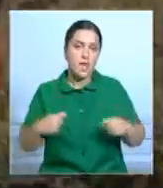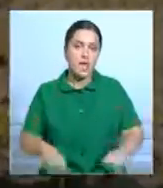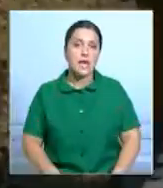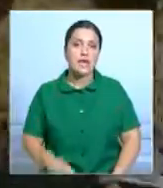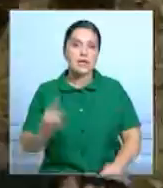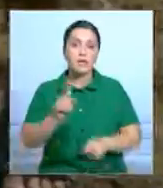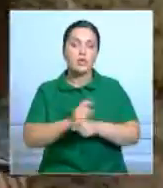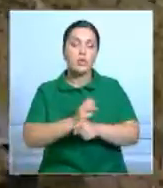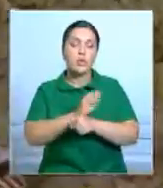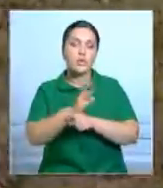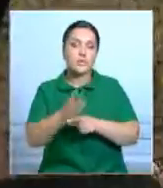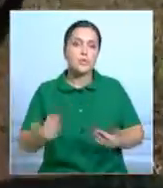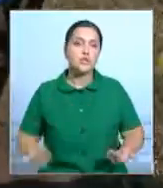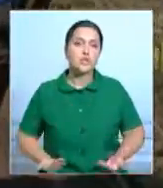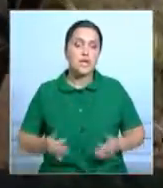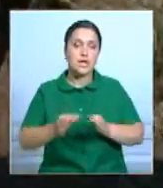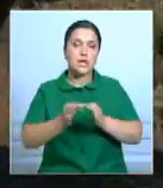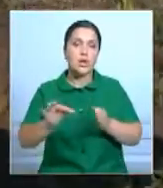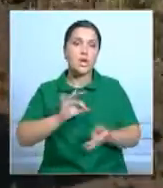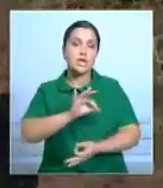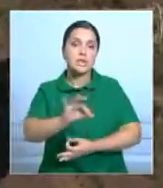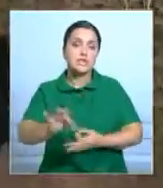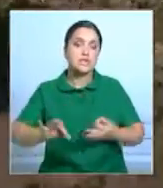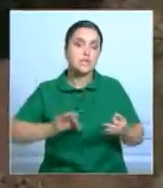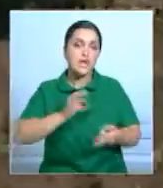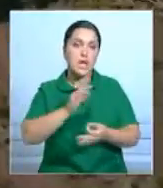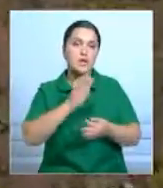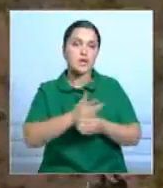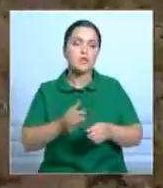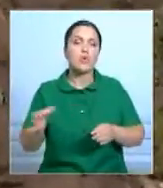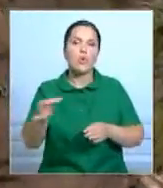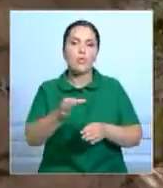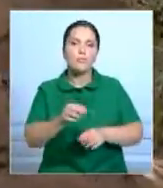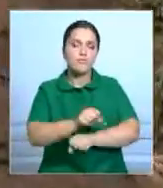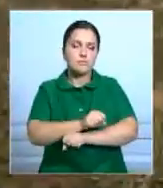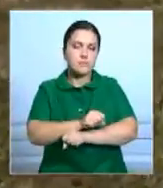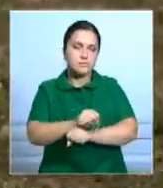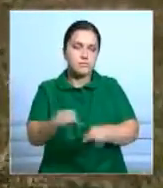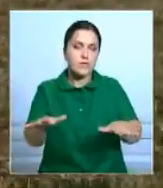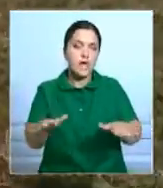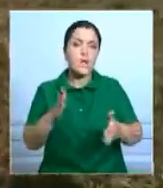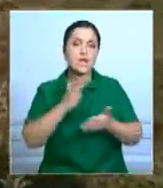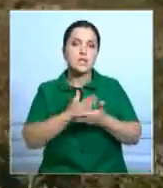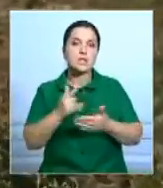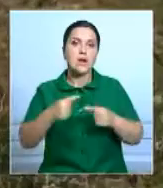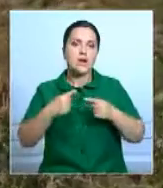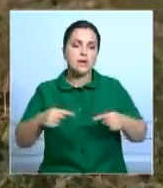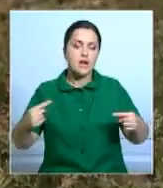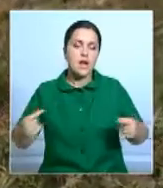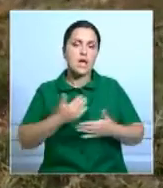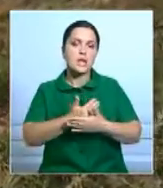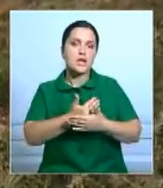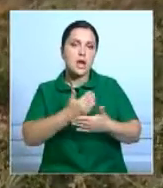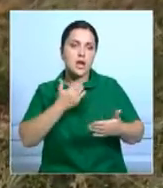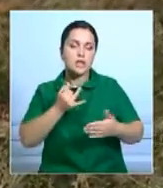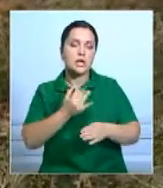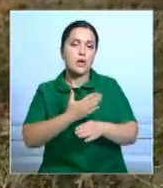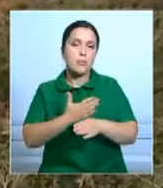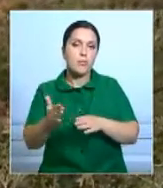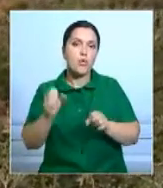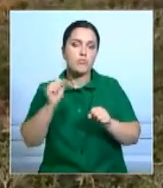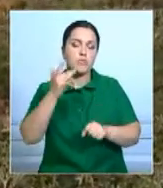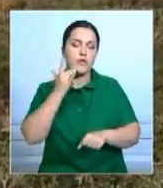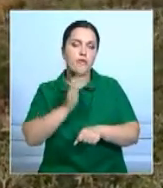снабжают не только жителей района. Излишки продукции расходятся по области. Многообразие ранних, средних и поздних по спелости сортов позволяет